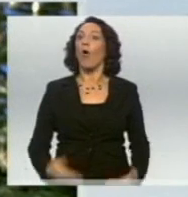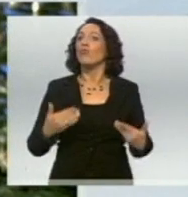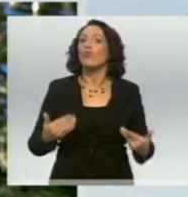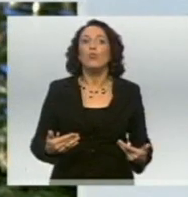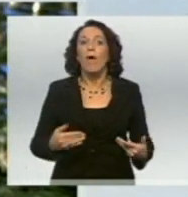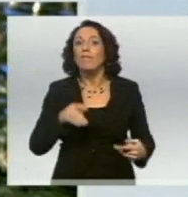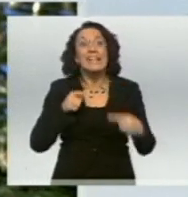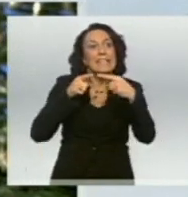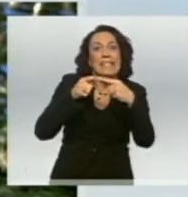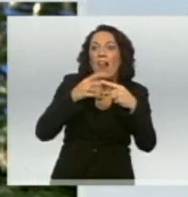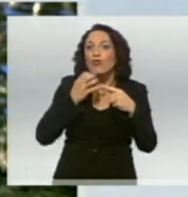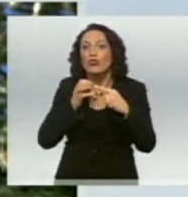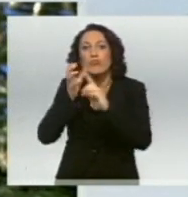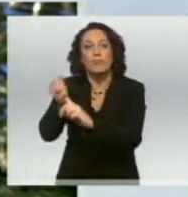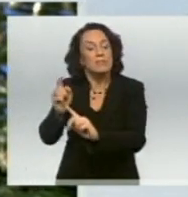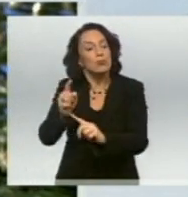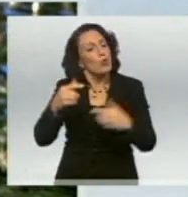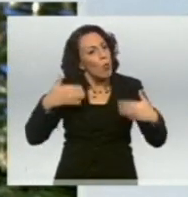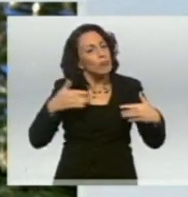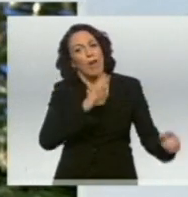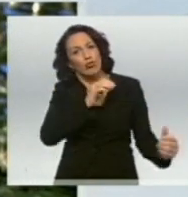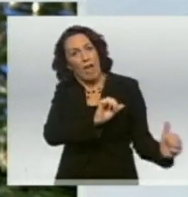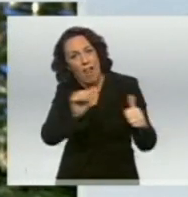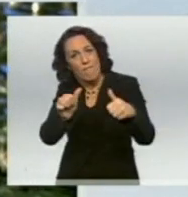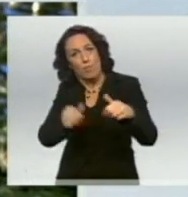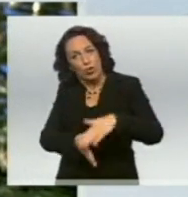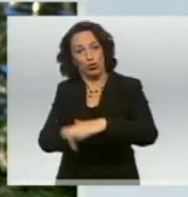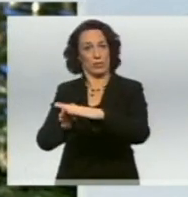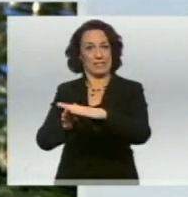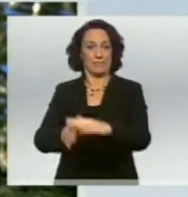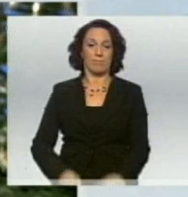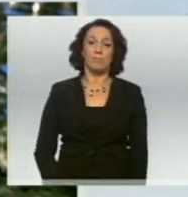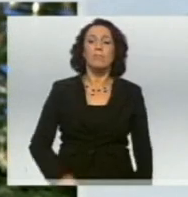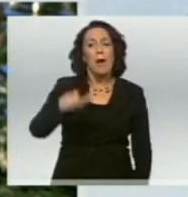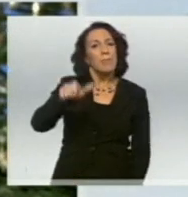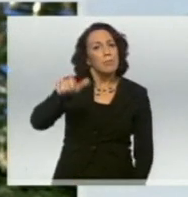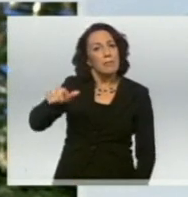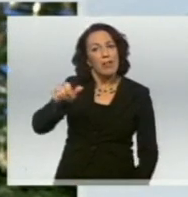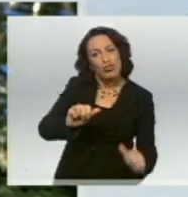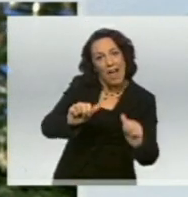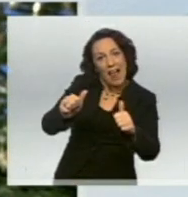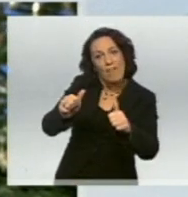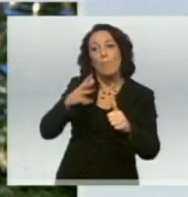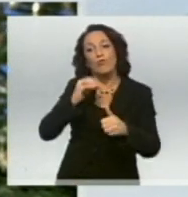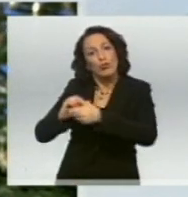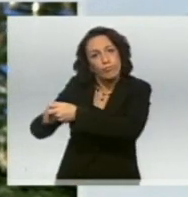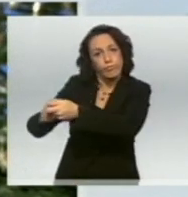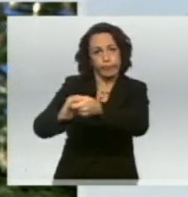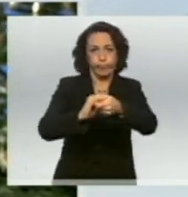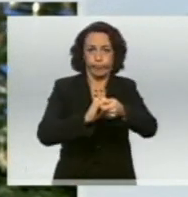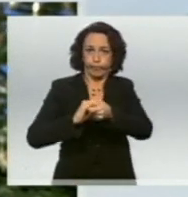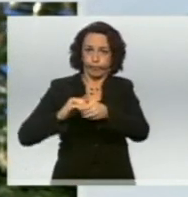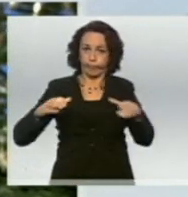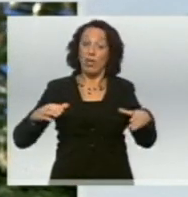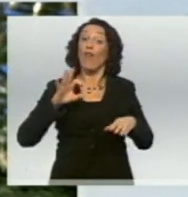hinaus, was man eigentlich erwarten könnte. Sie helfen ihren Mitmenschen und stiften den Zusammenhalt, der